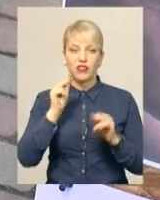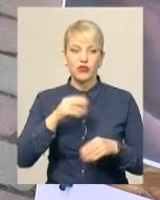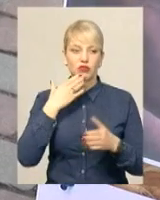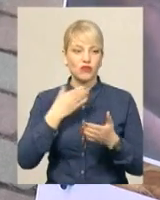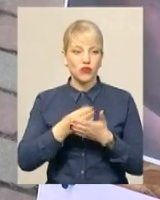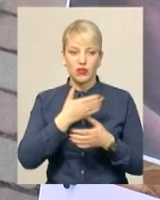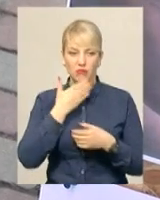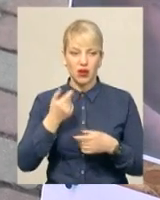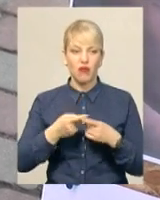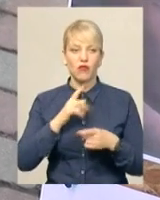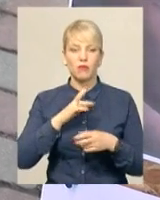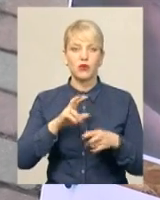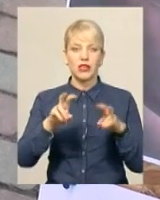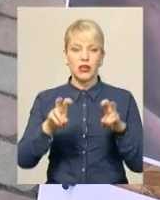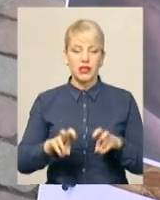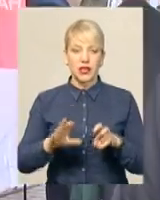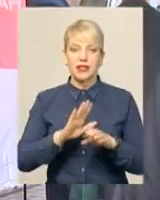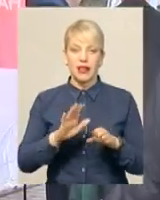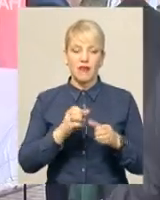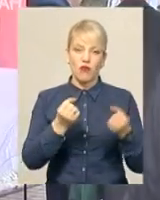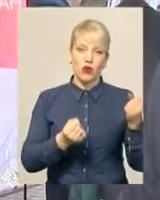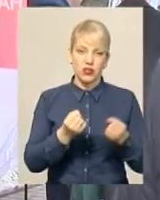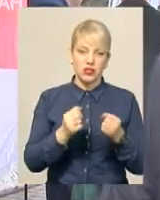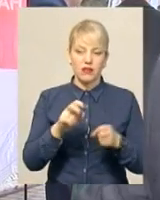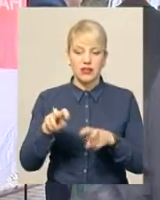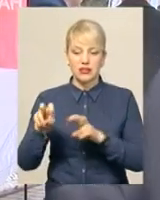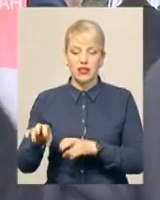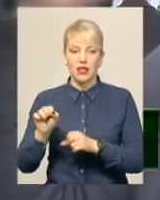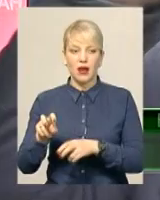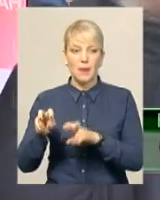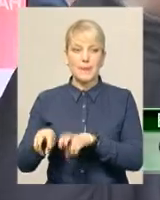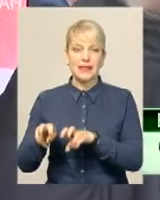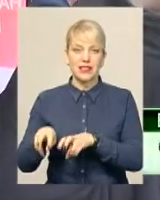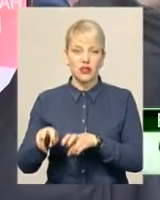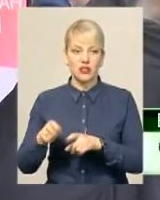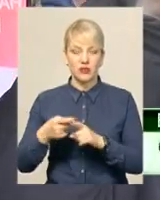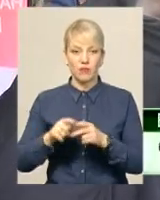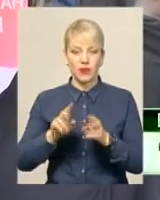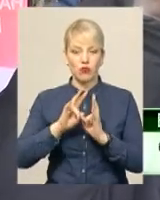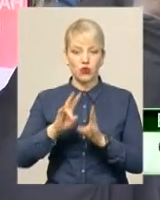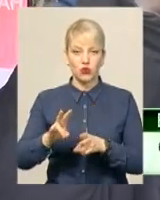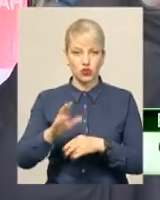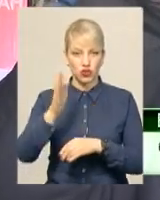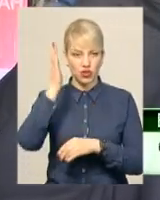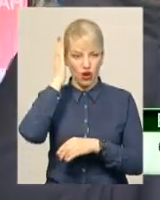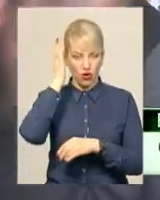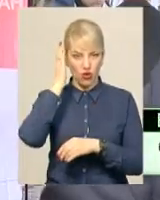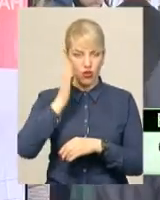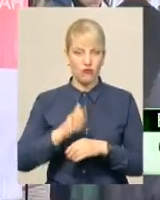свідчать, він був на сидінні не водія, а пасажира. Це пошкодження голови з правої сторони,